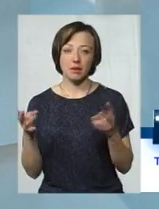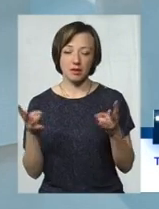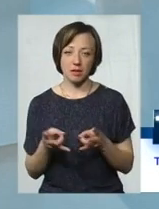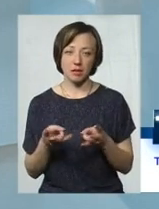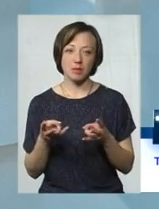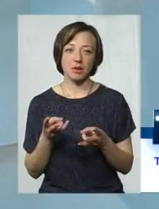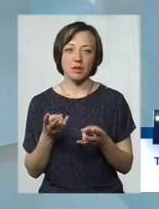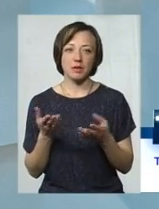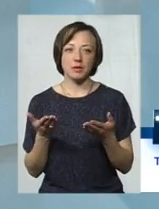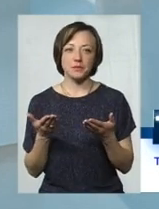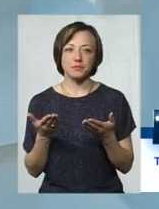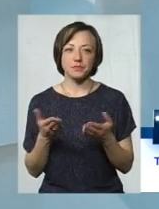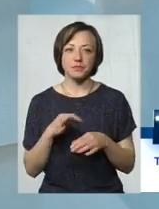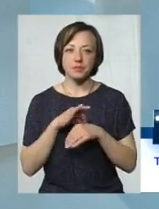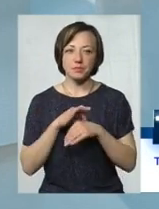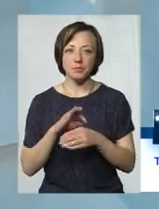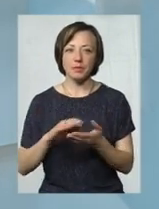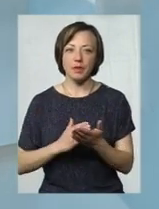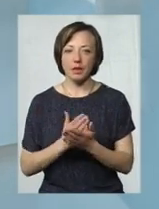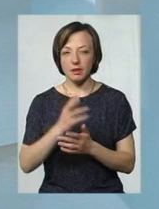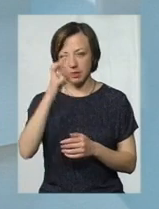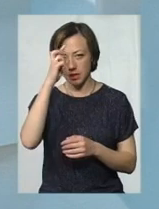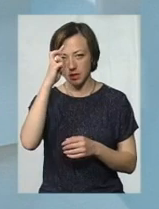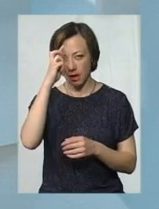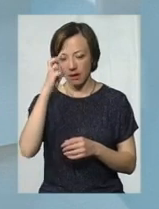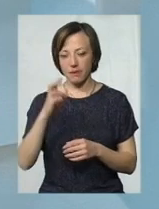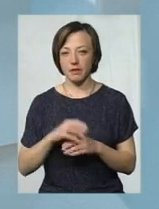треба б проводити політику державі,